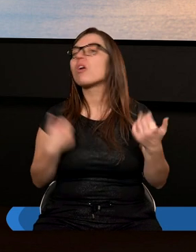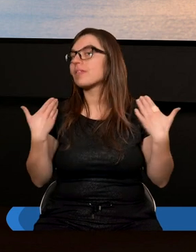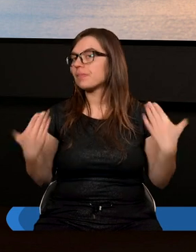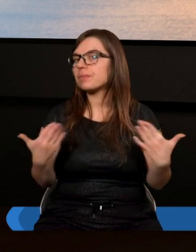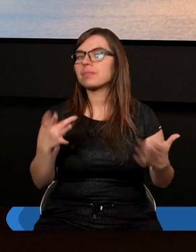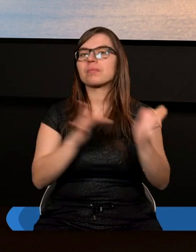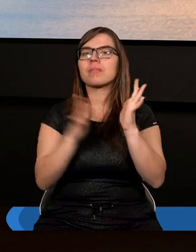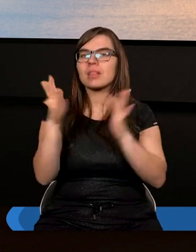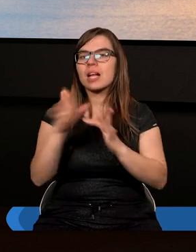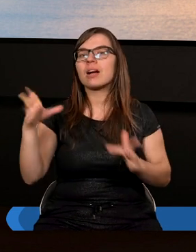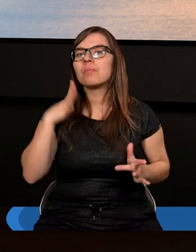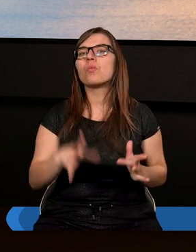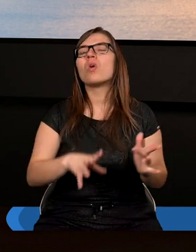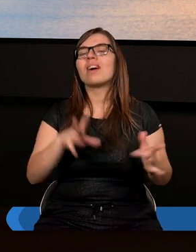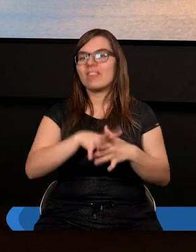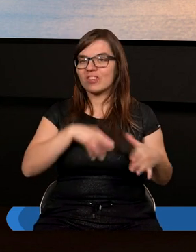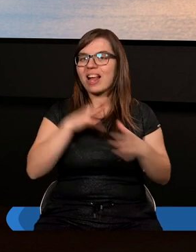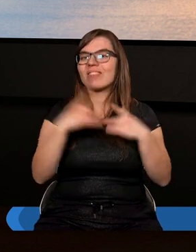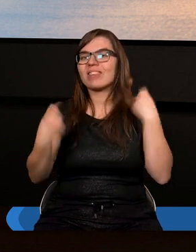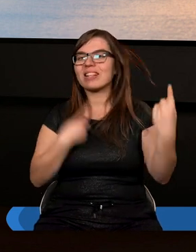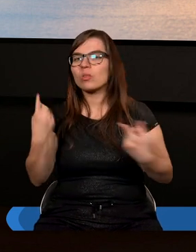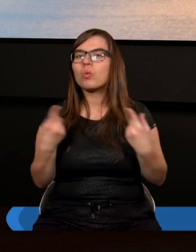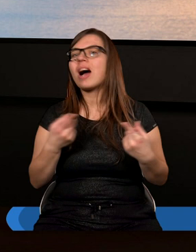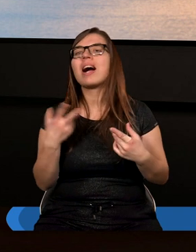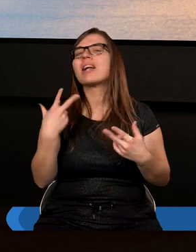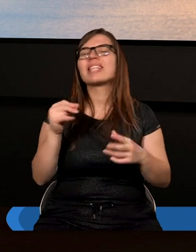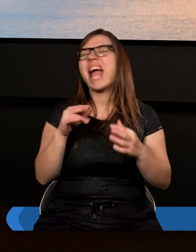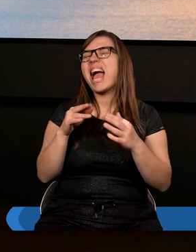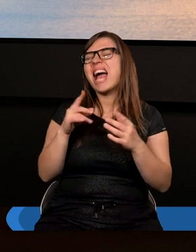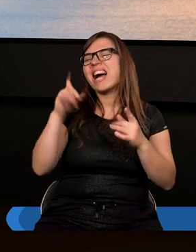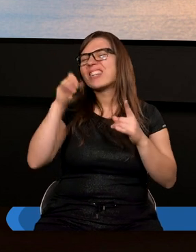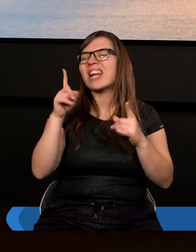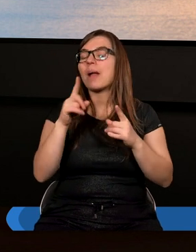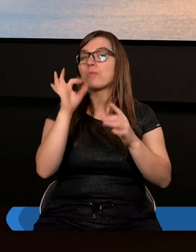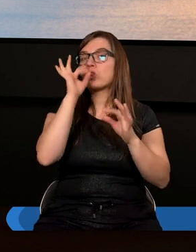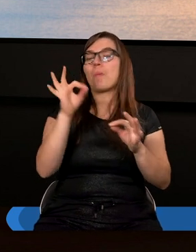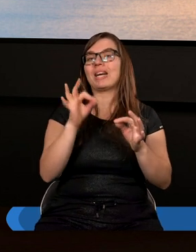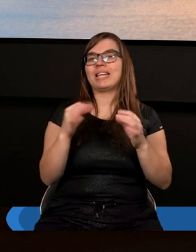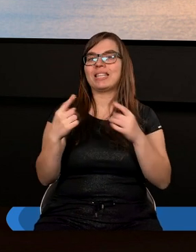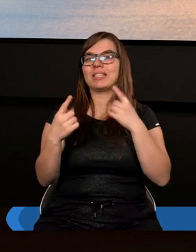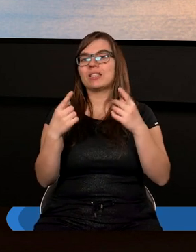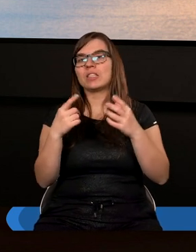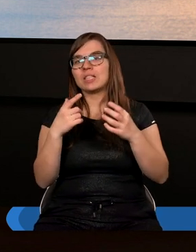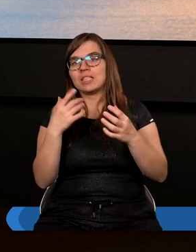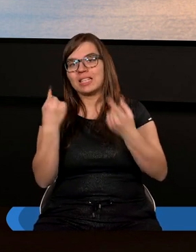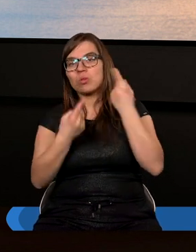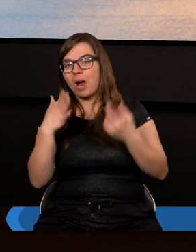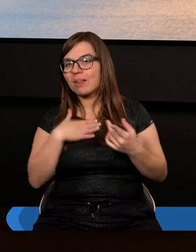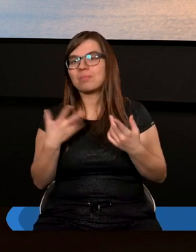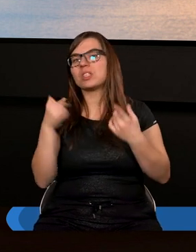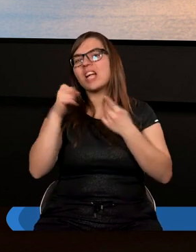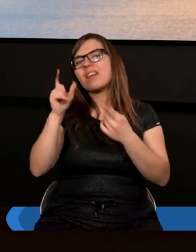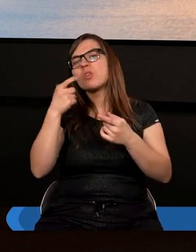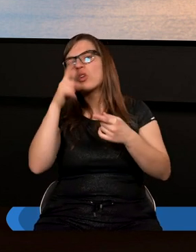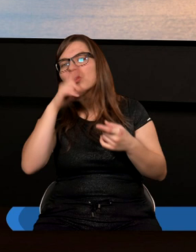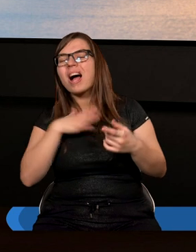święty w sytuacjach wcale nie sprzyjających dobrym zachowaniom. W sytuacjach, gdy wielu było wobec Niego wrogich,